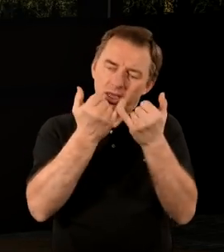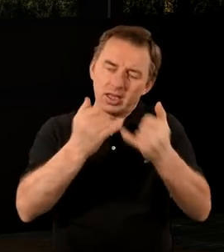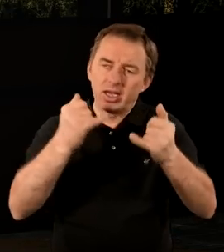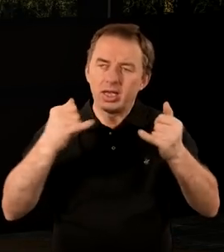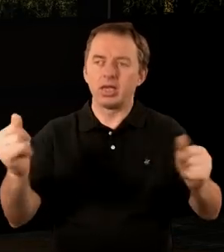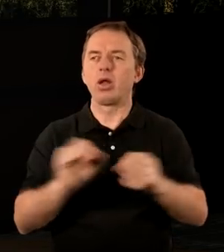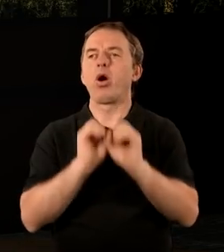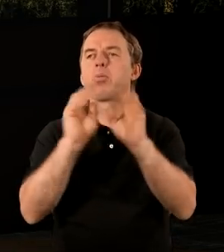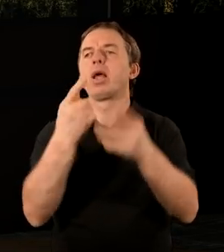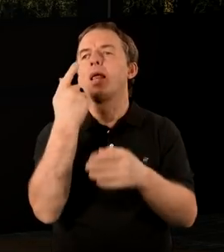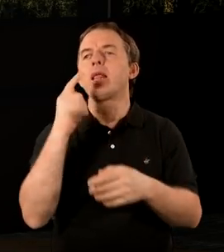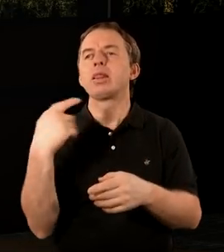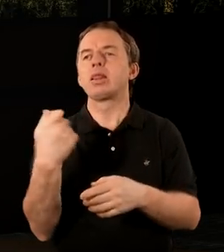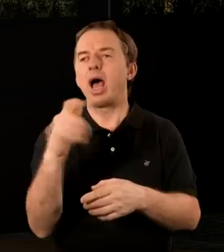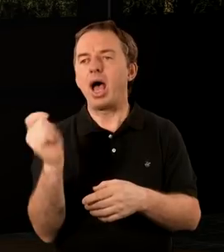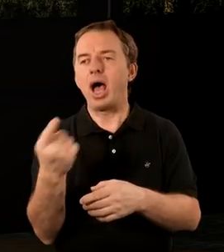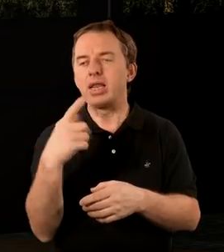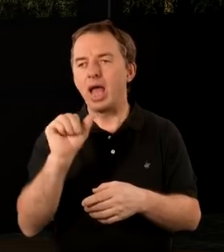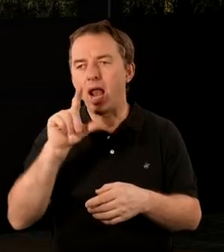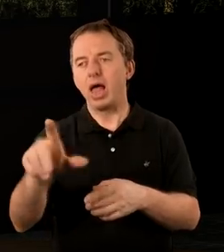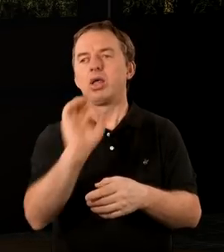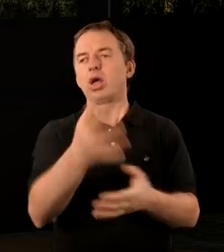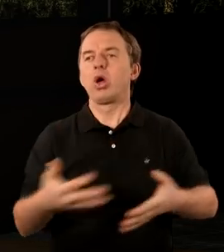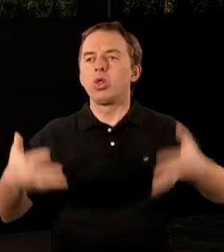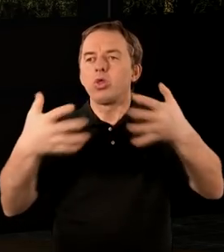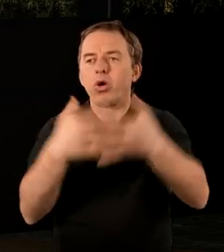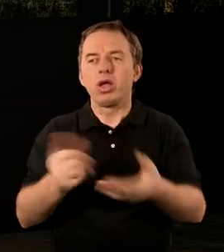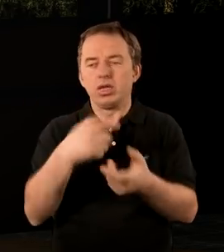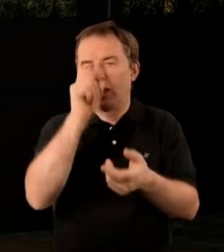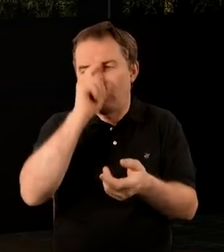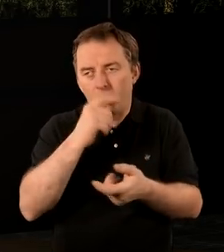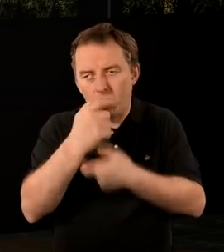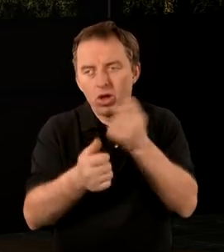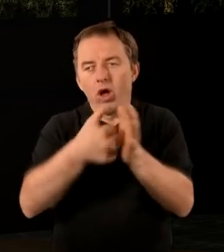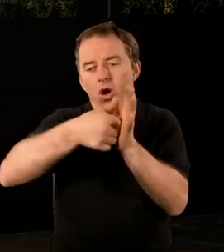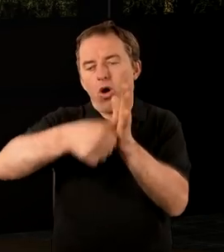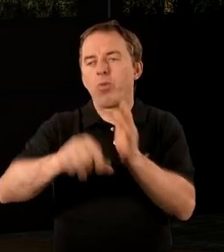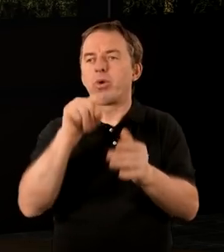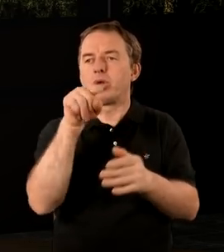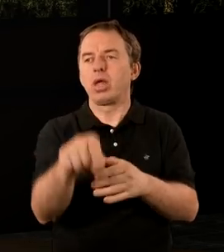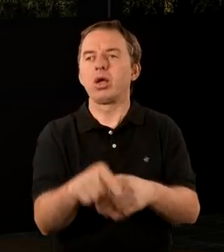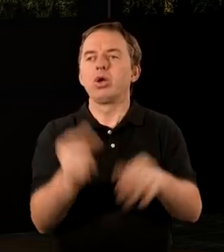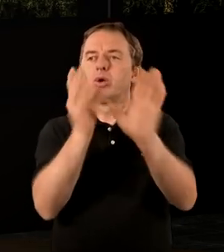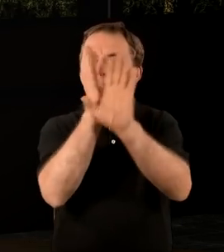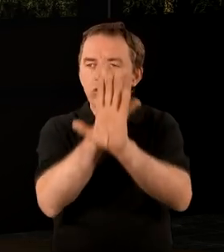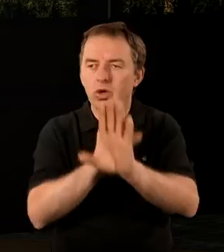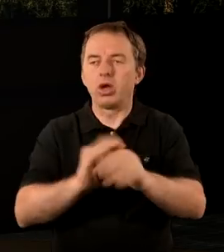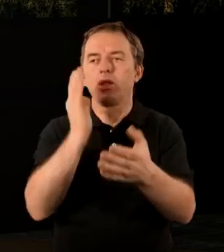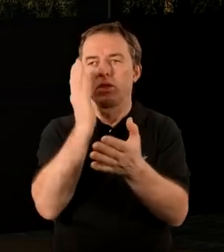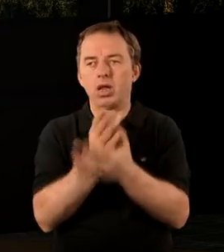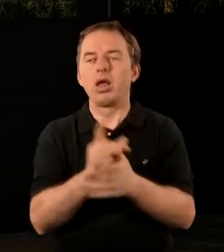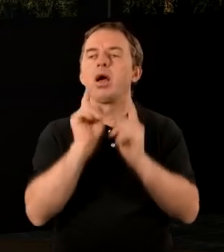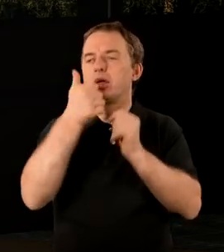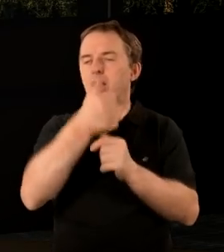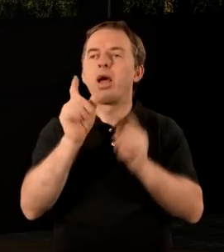inną księgę apokaliptyczną, księgę Daniela. Mamy Daniela i jego towarzyszy. Nic złego nie zrobili oprócz tego, że chcieli czucić tylko i